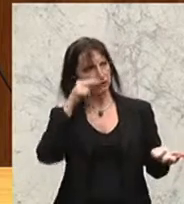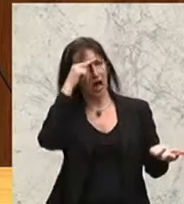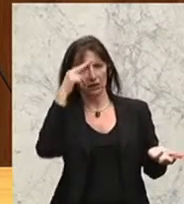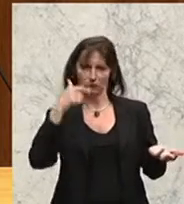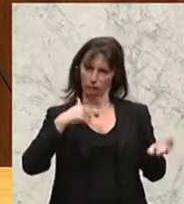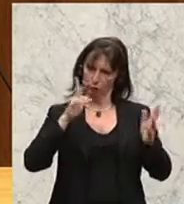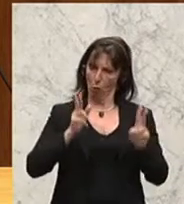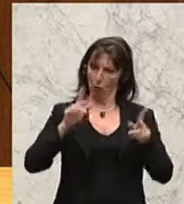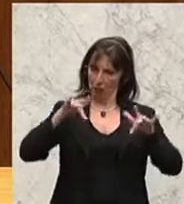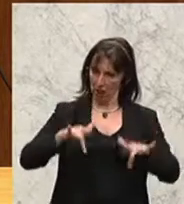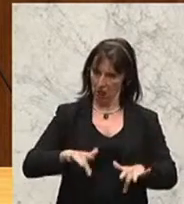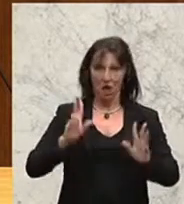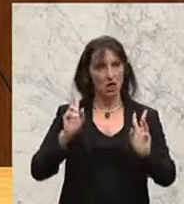geben,